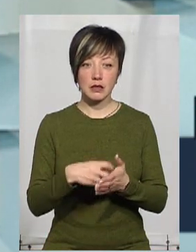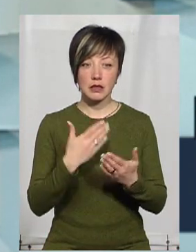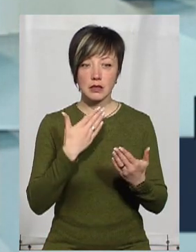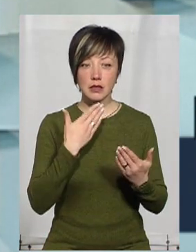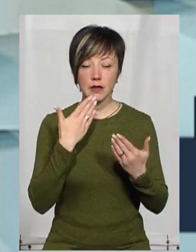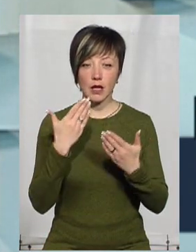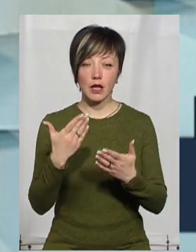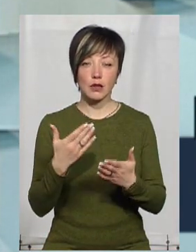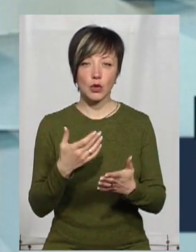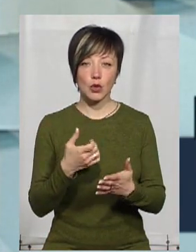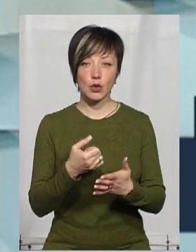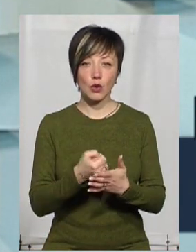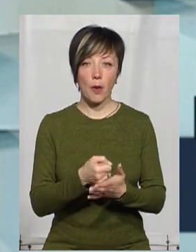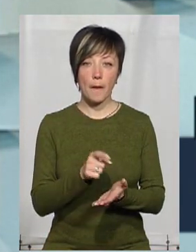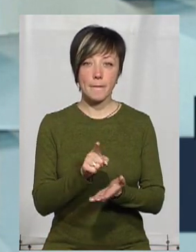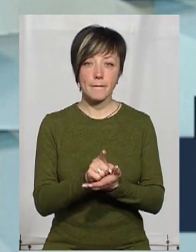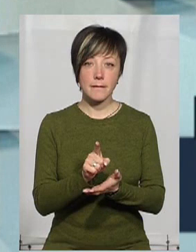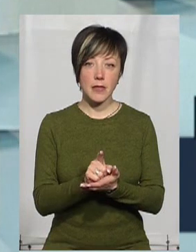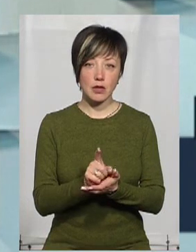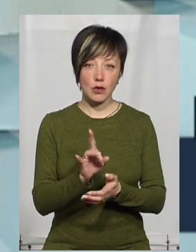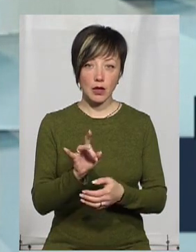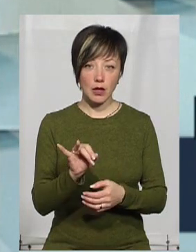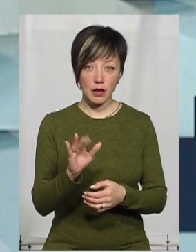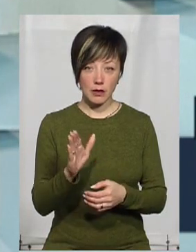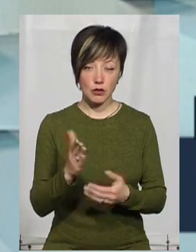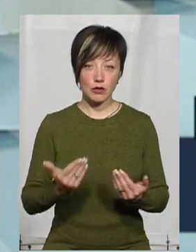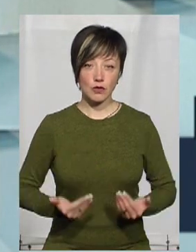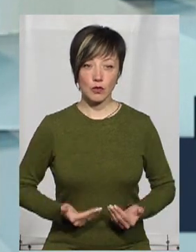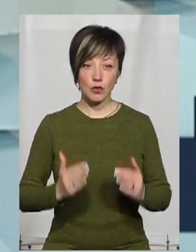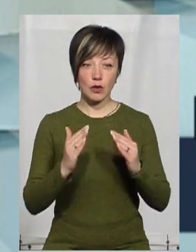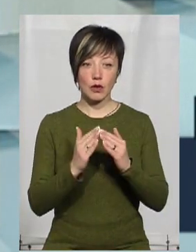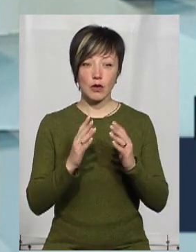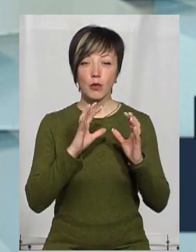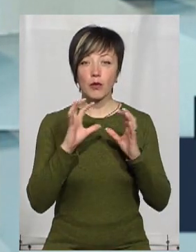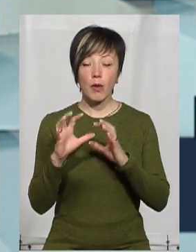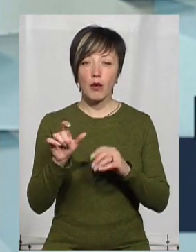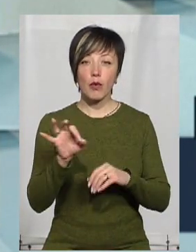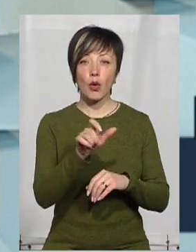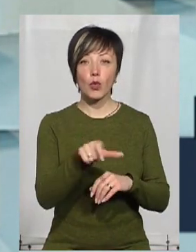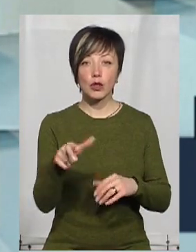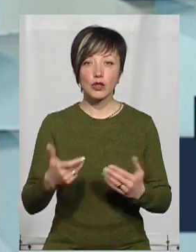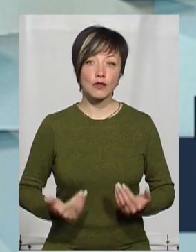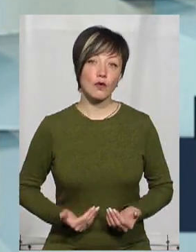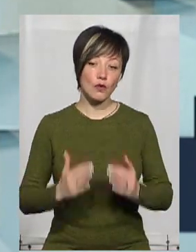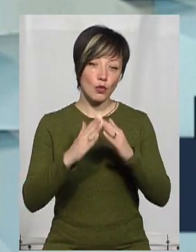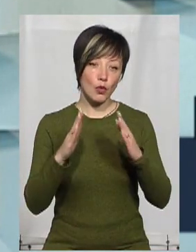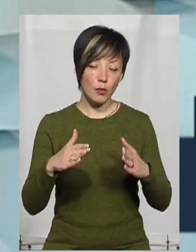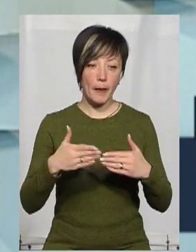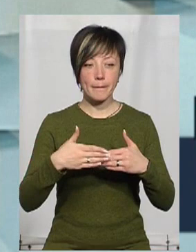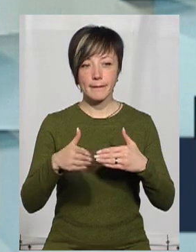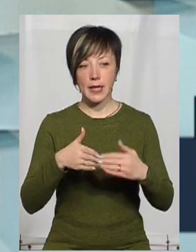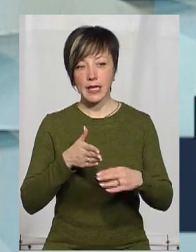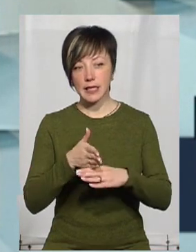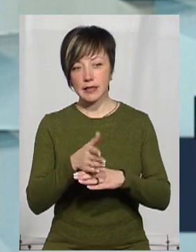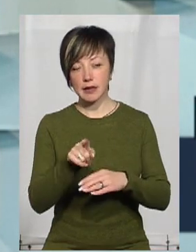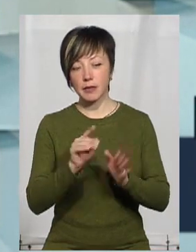де звертається до пенсіонера, які живуть в будинку. Тобто, це кожен має подбати за людей, які живуть в його домі, в його під'їзді.